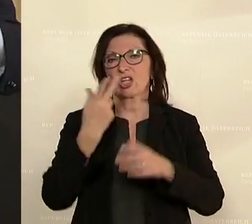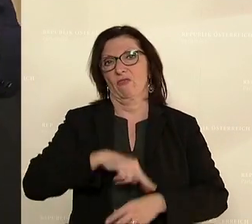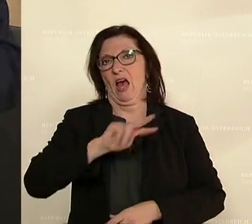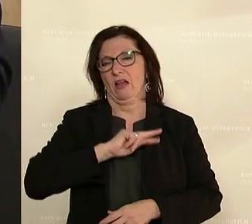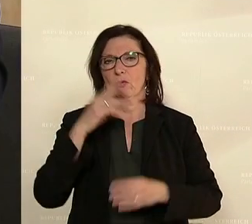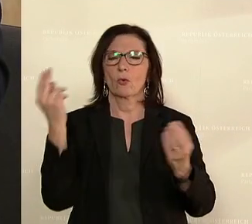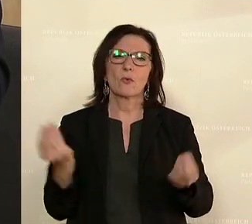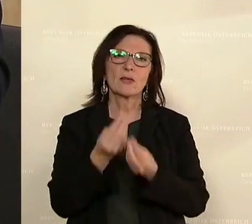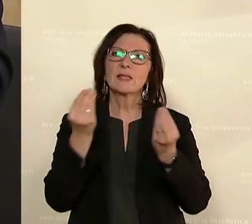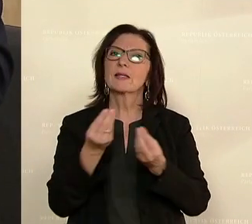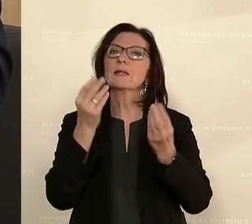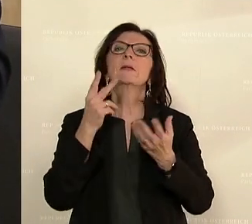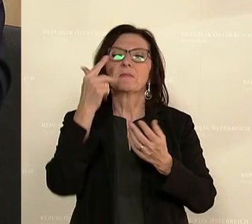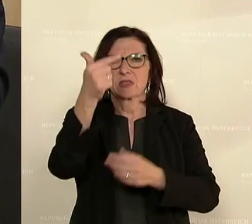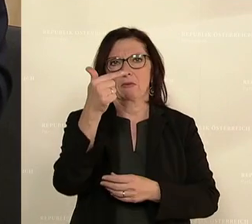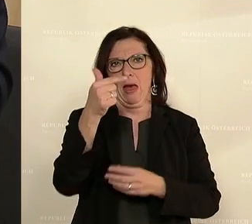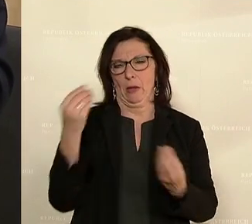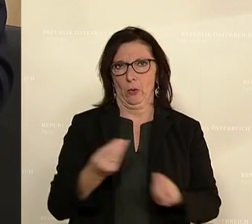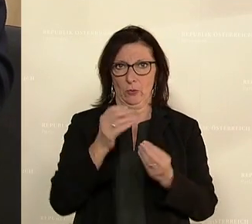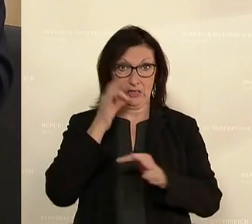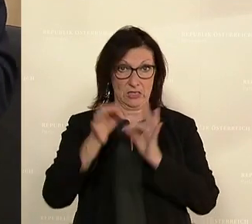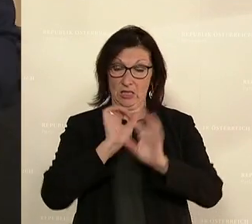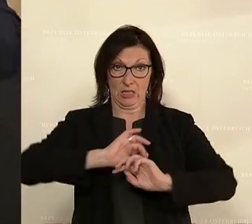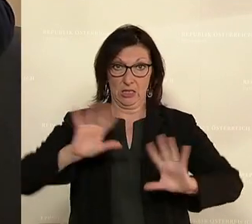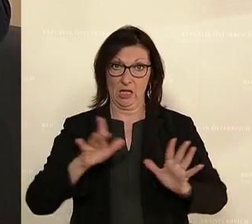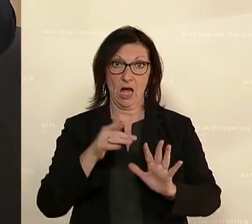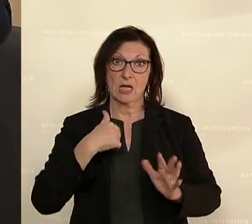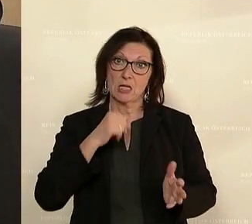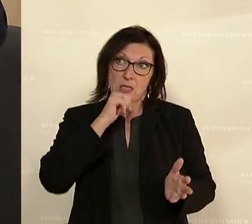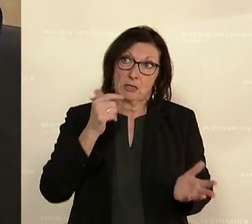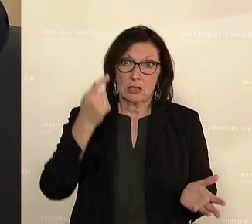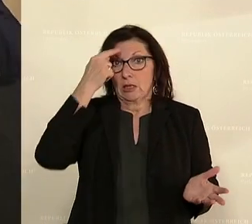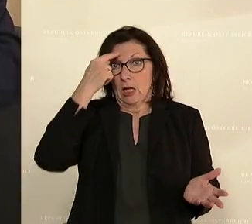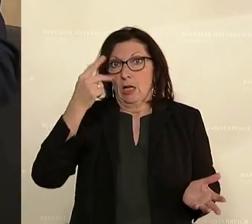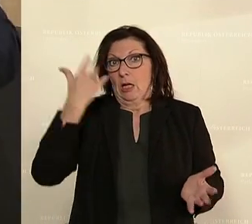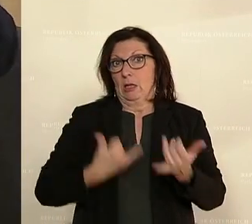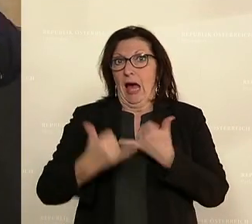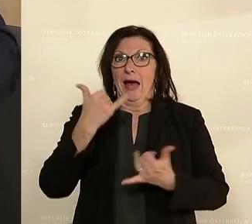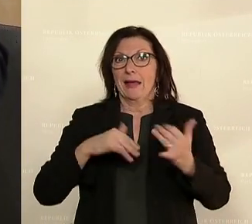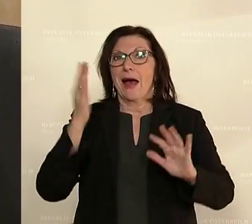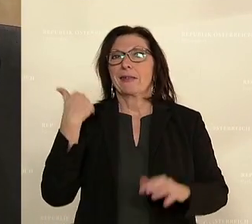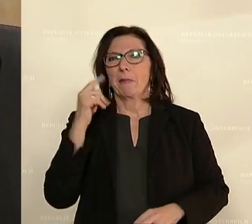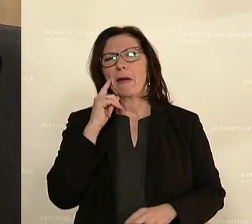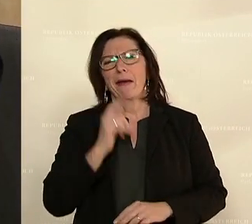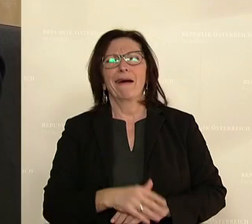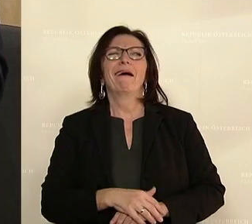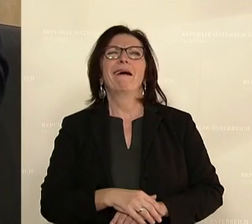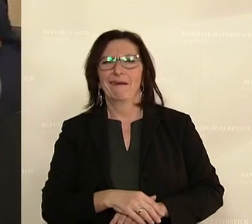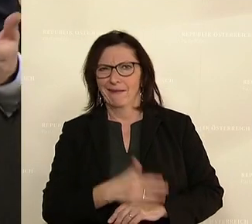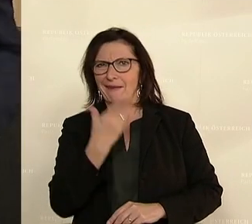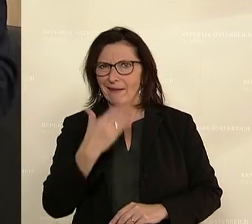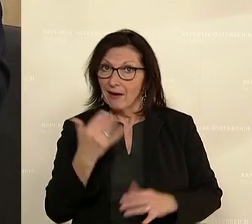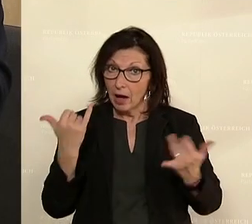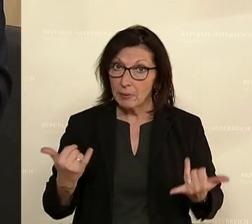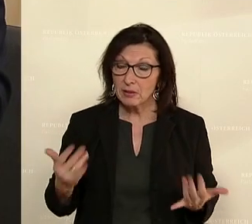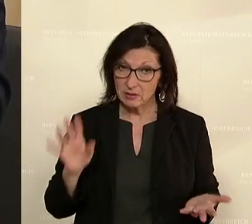Das ist eine klare Strategie. Ich hätte mir nicht erhofft, dass diese noch sehr, vielleicht vor drei Jahren hat man gelächelt und das nicht wirklich wahrgenommen. So,